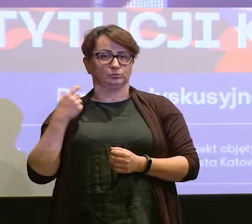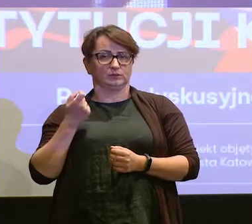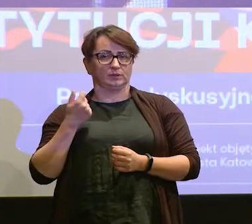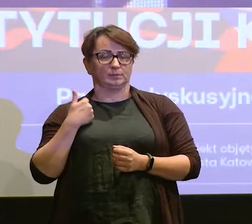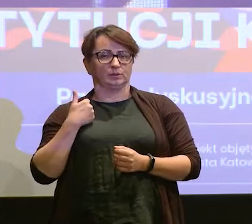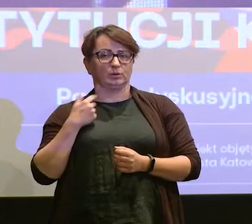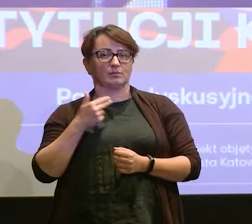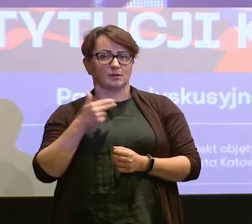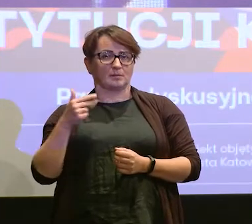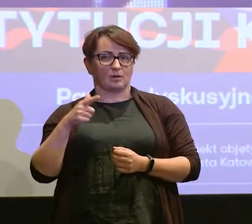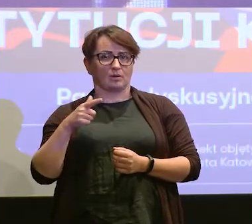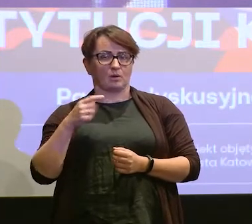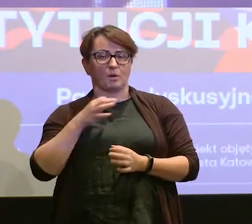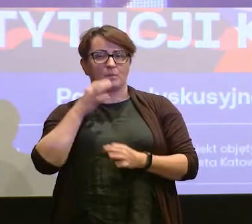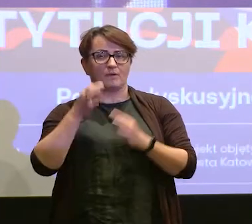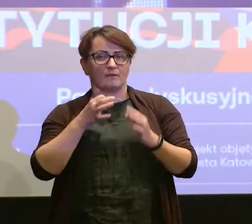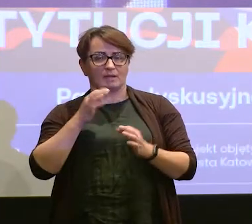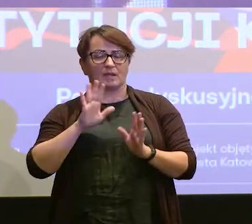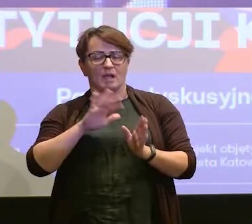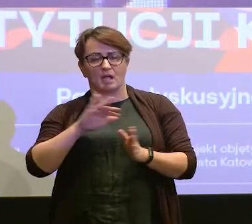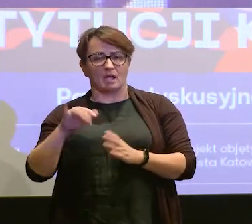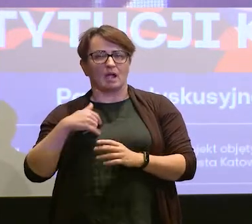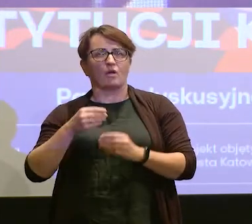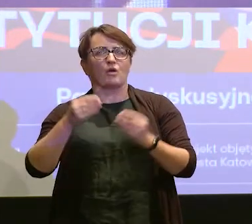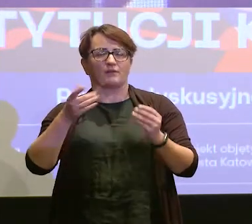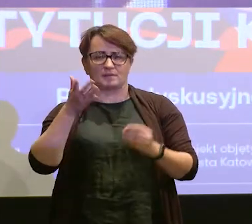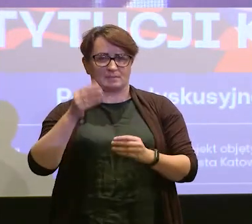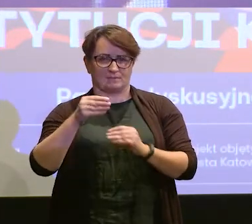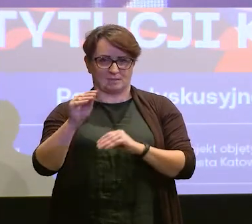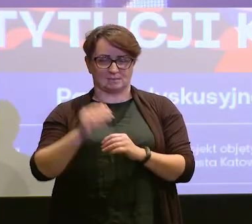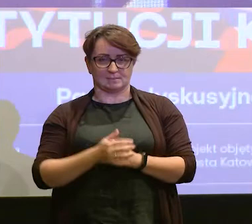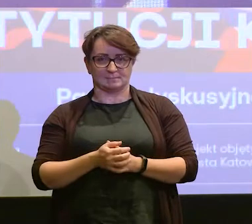na ten temat wspomniane, więc ja nie będę rozwijał tego tematu.